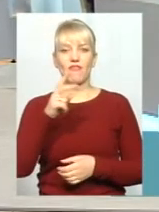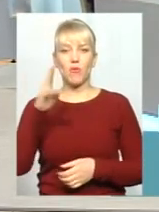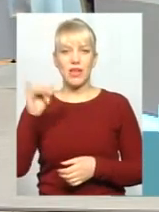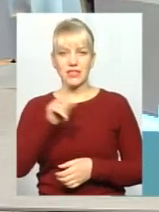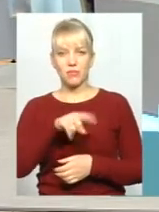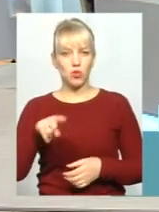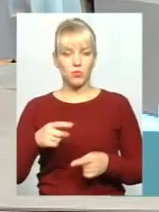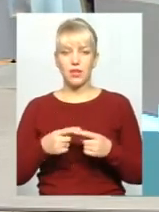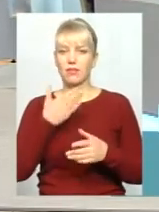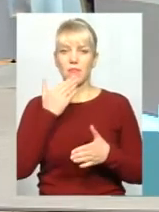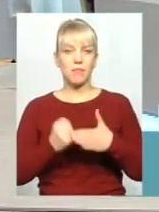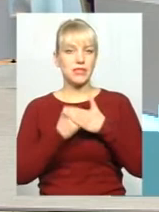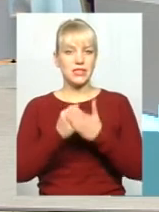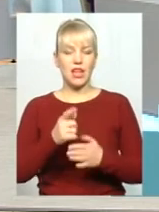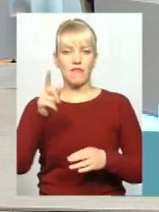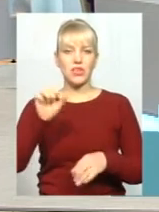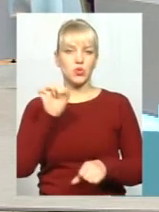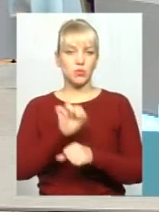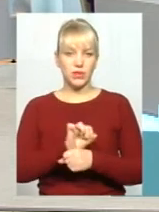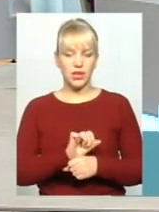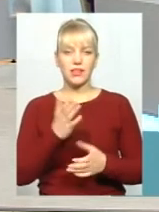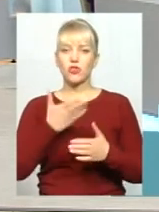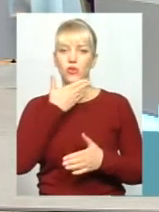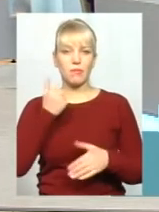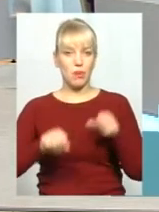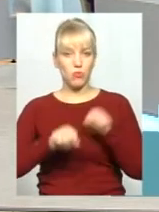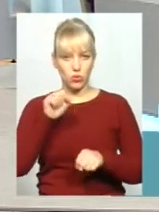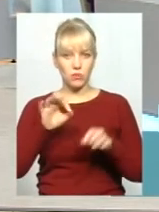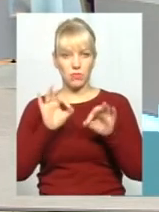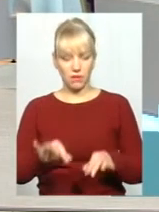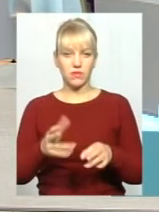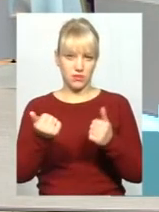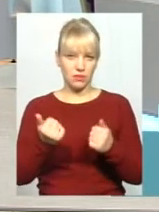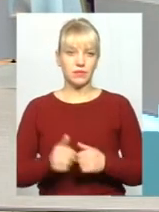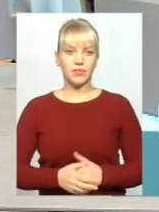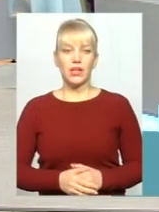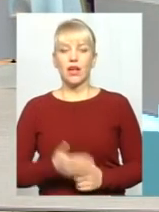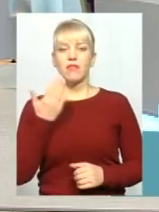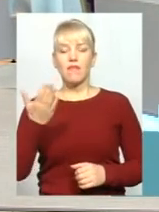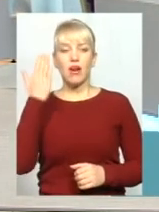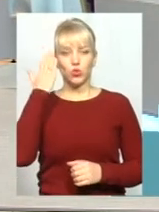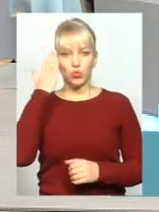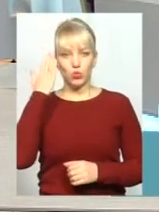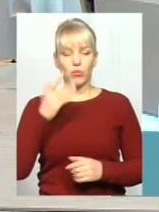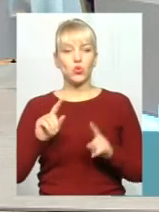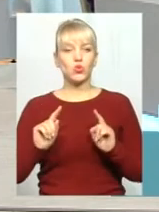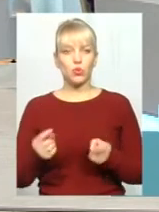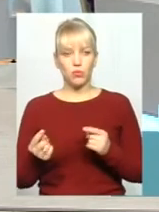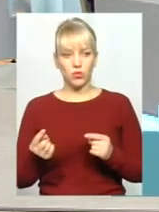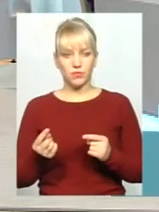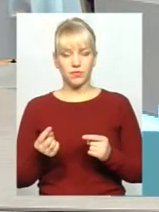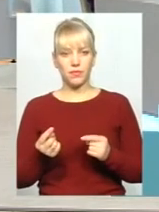немає, якщо він нічого не порушив? Якщо він нічого не порушив, так. Я зрозумію. Пане Максимово, на вашу думку, чому